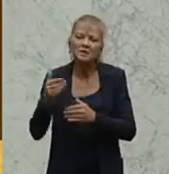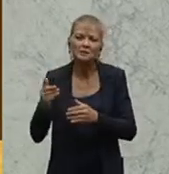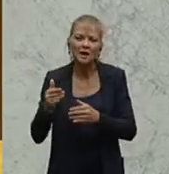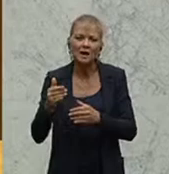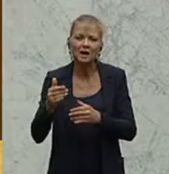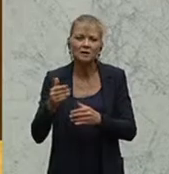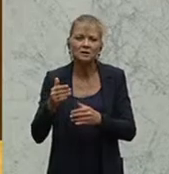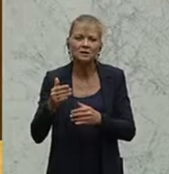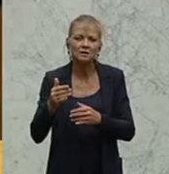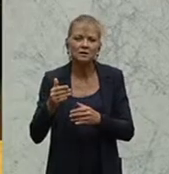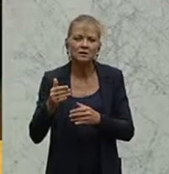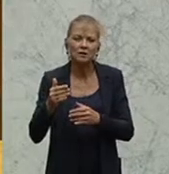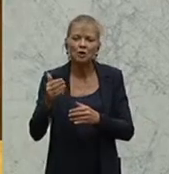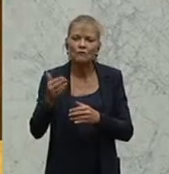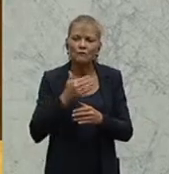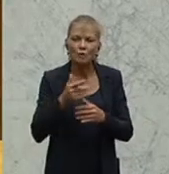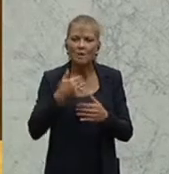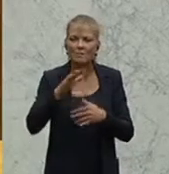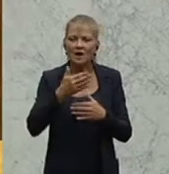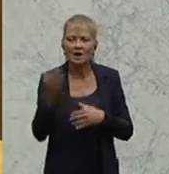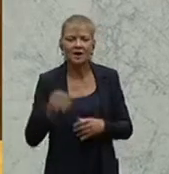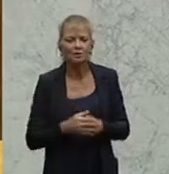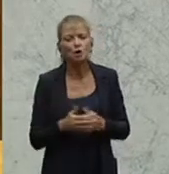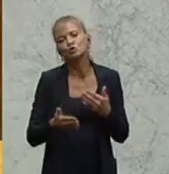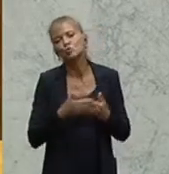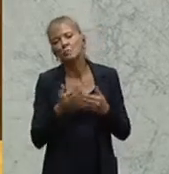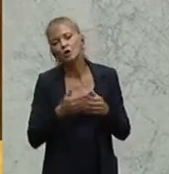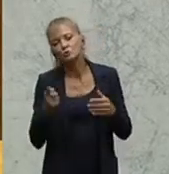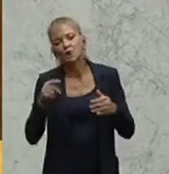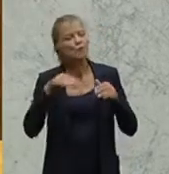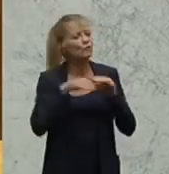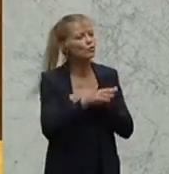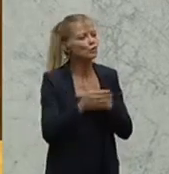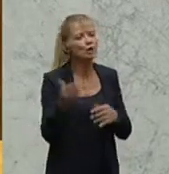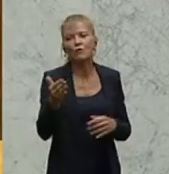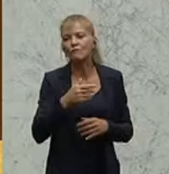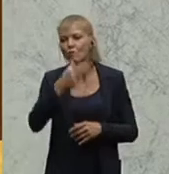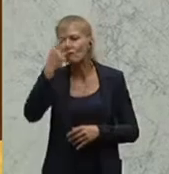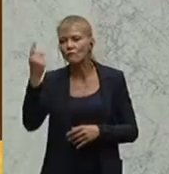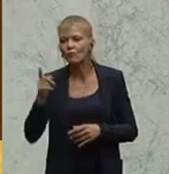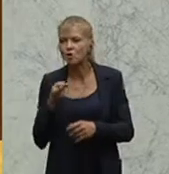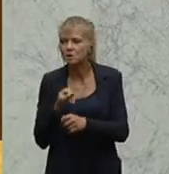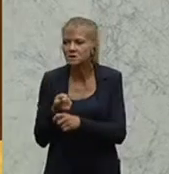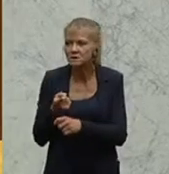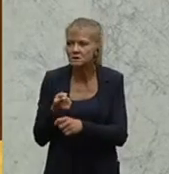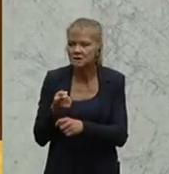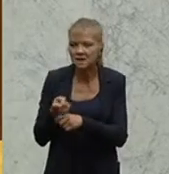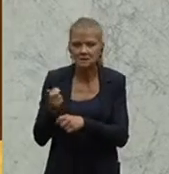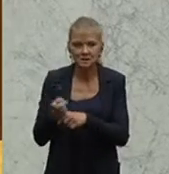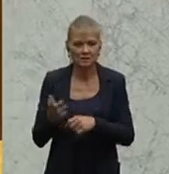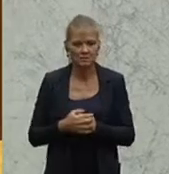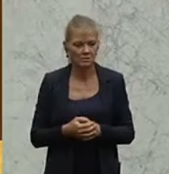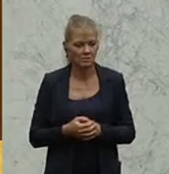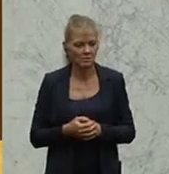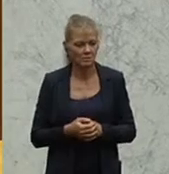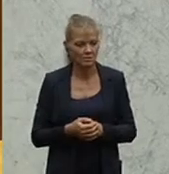Zum Beispiel die Flüchtlinge vor einem Volksvotum. Temporär aufgeheizte Situation, die nicht